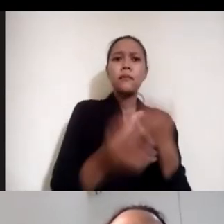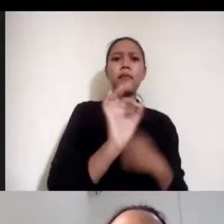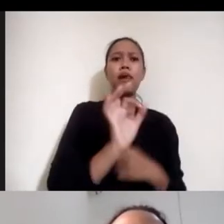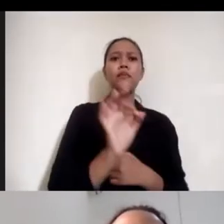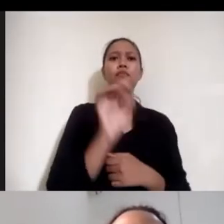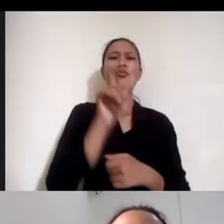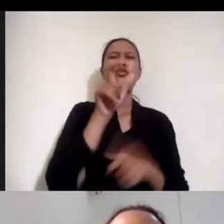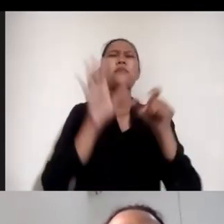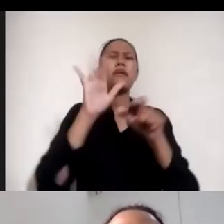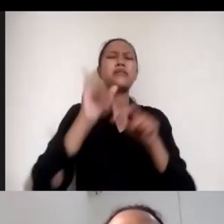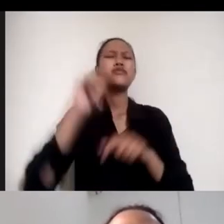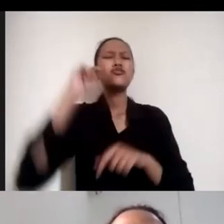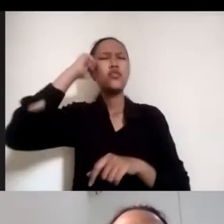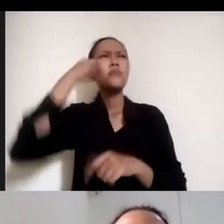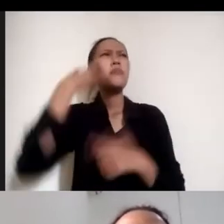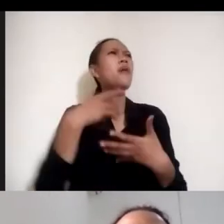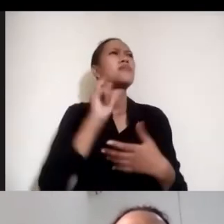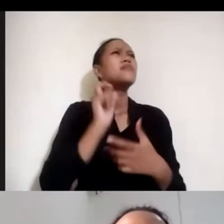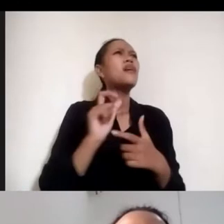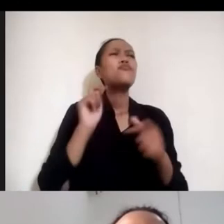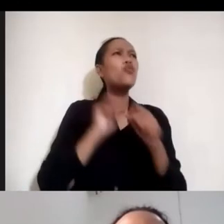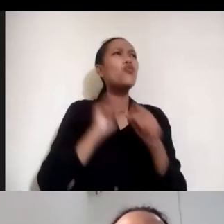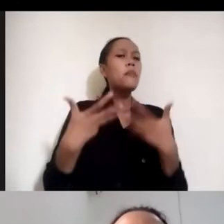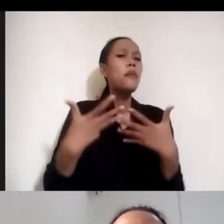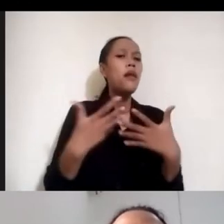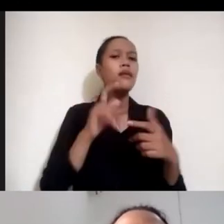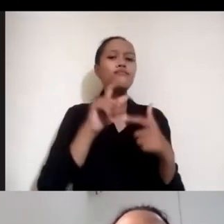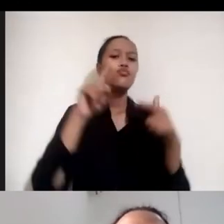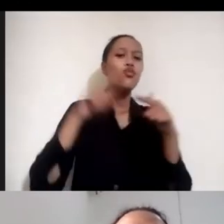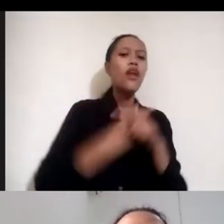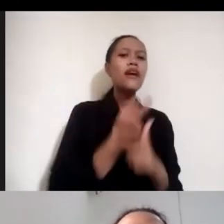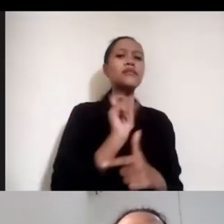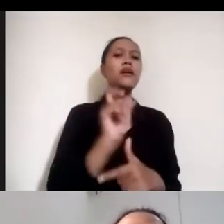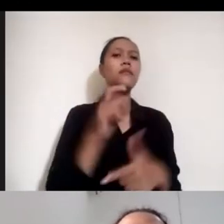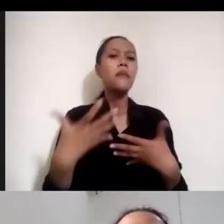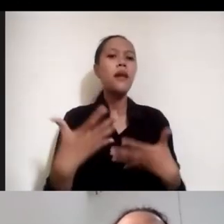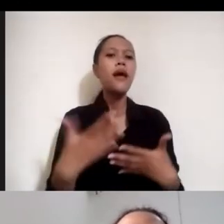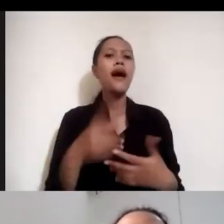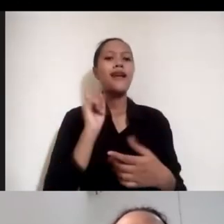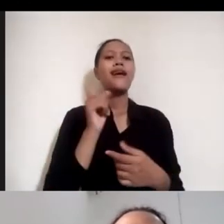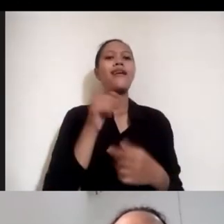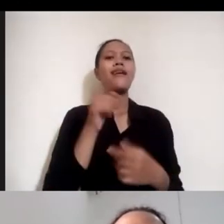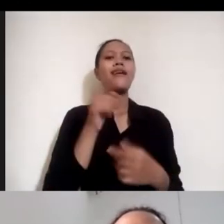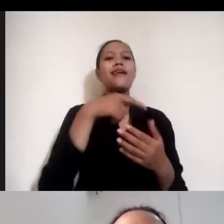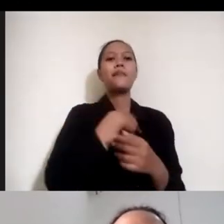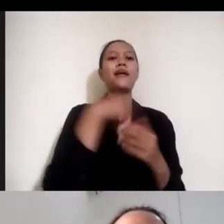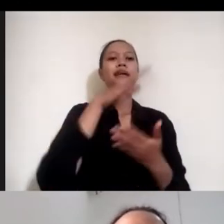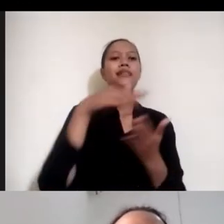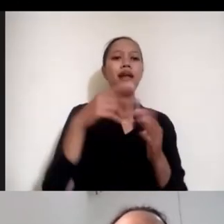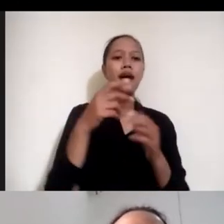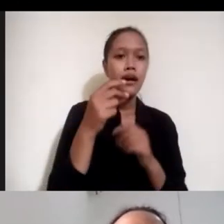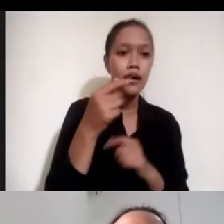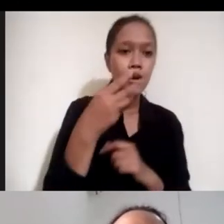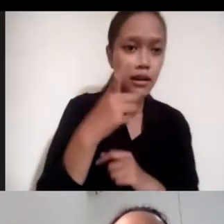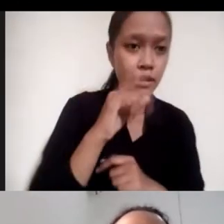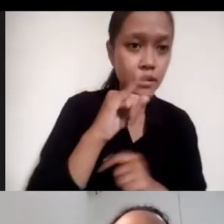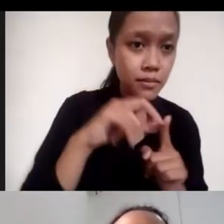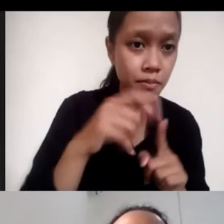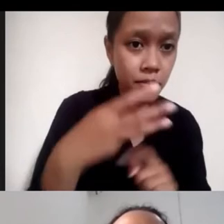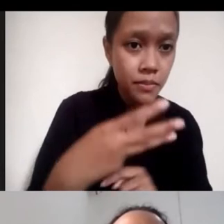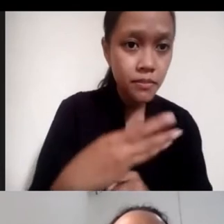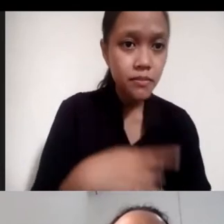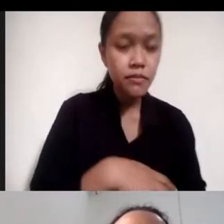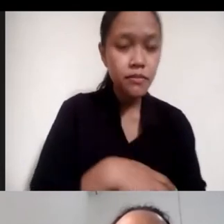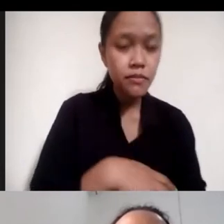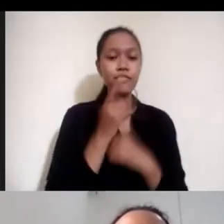gimana cara memulainya gitu nah ada yang namanya data resepi itu sejauh ini yang bisa